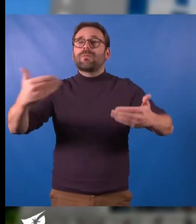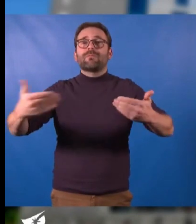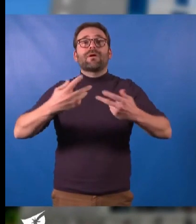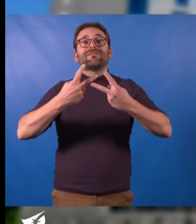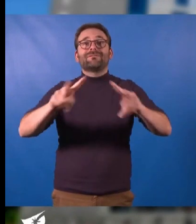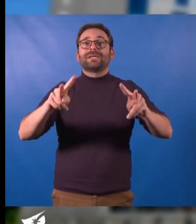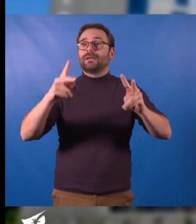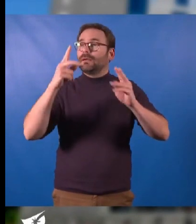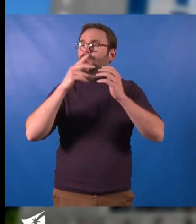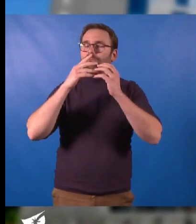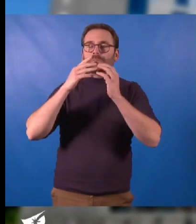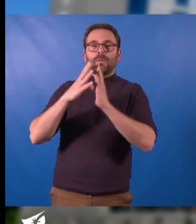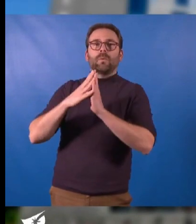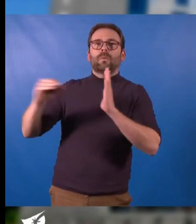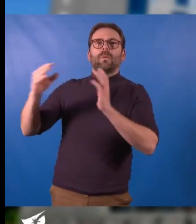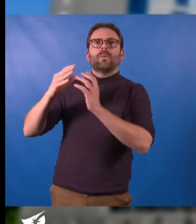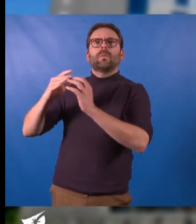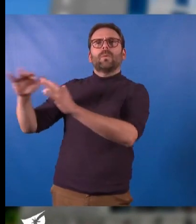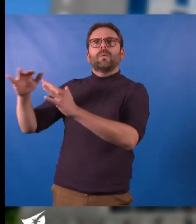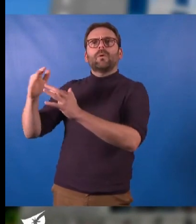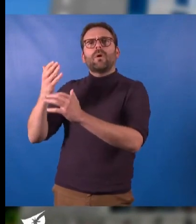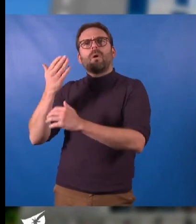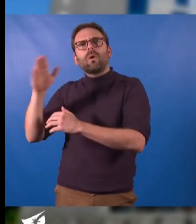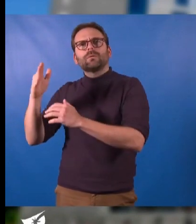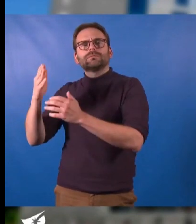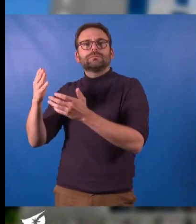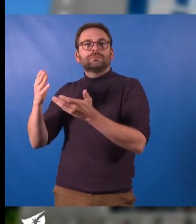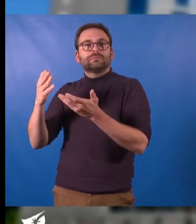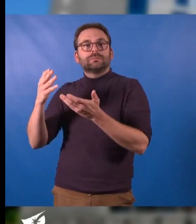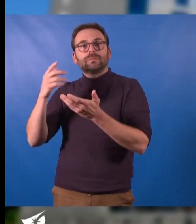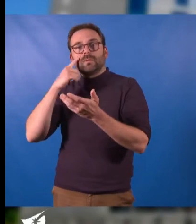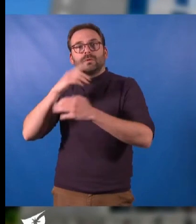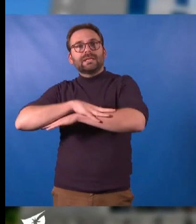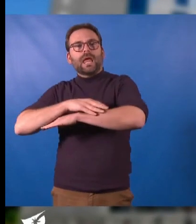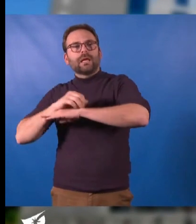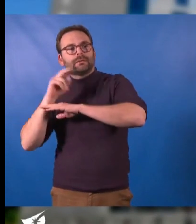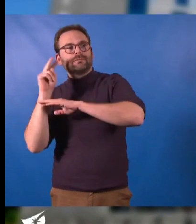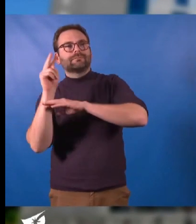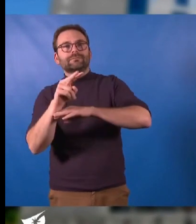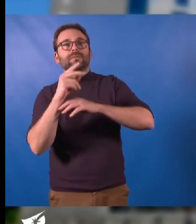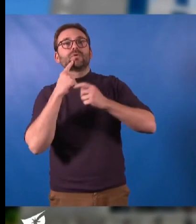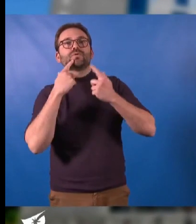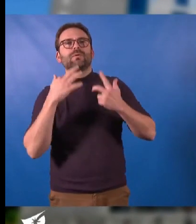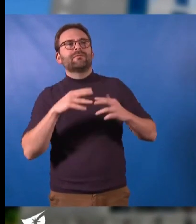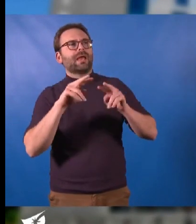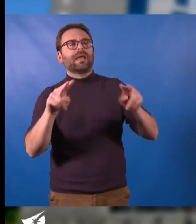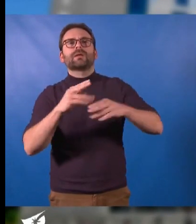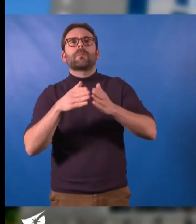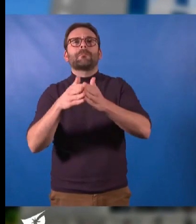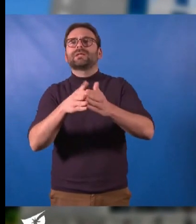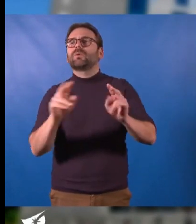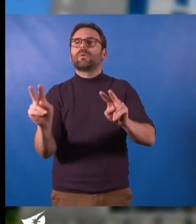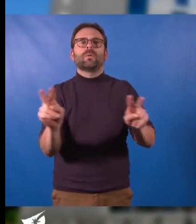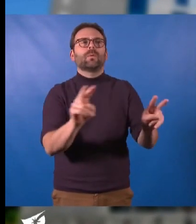inspirant depuis des vues comparables à celles que nous aurons depuis la terrasse, Jules Verne avec les bateaux, aujourd'hui